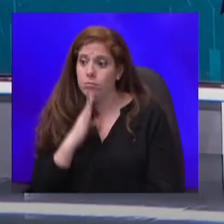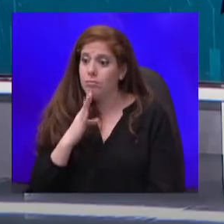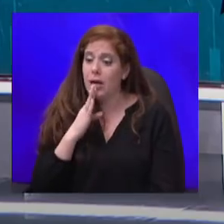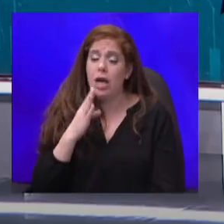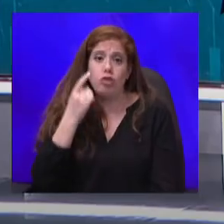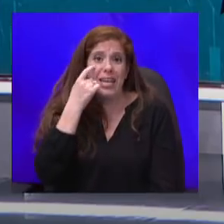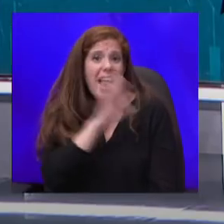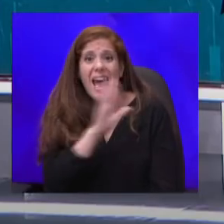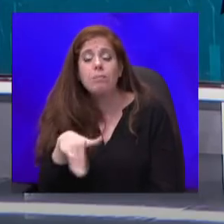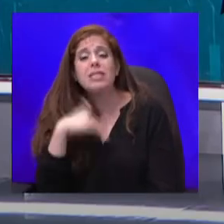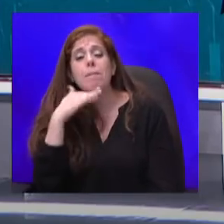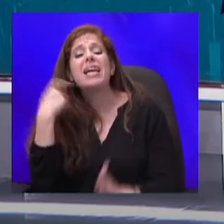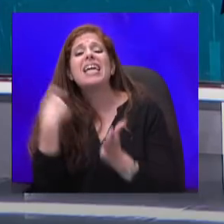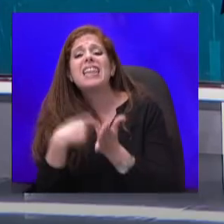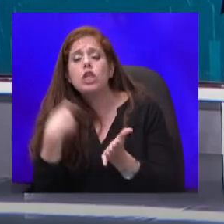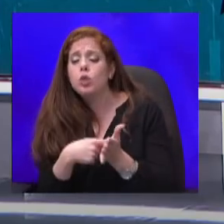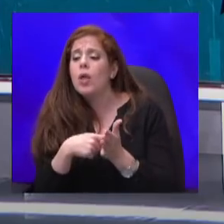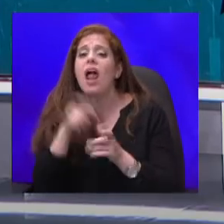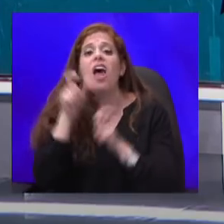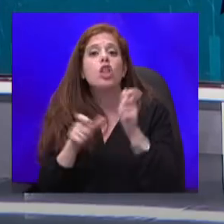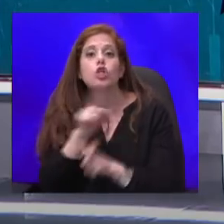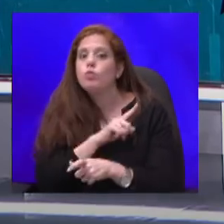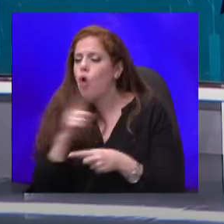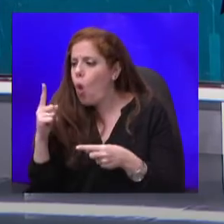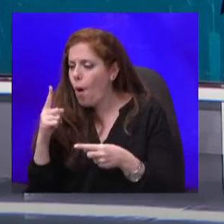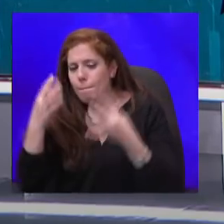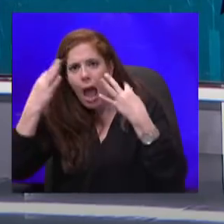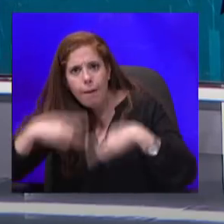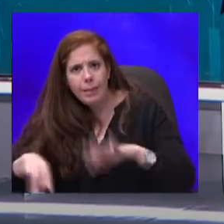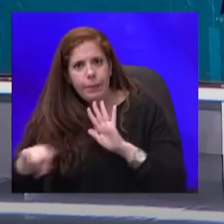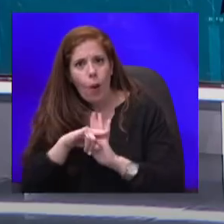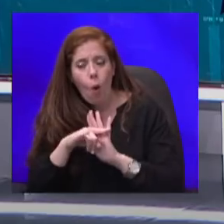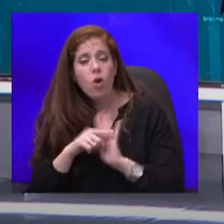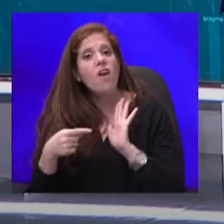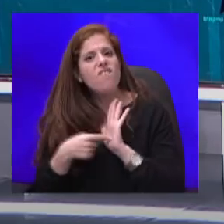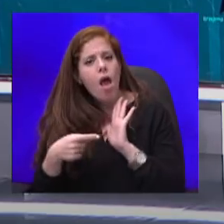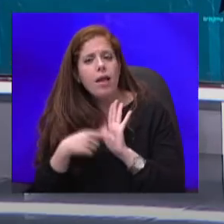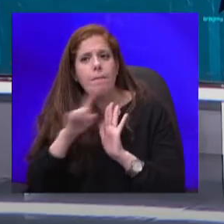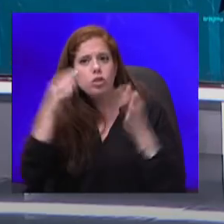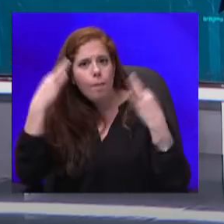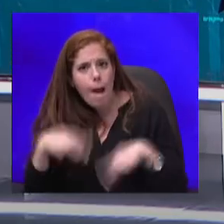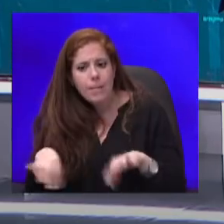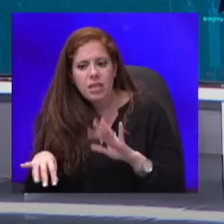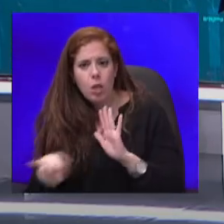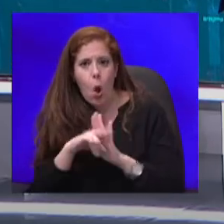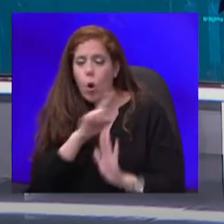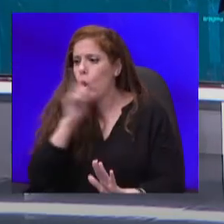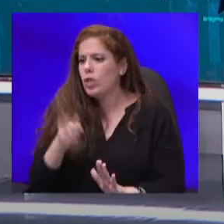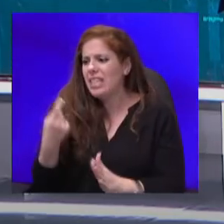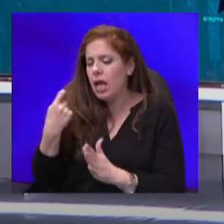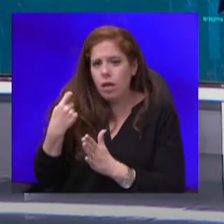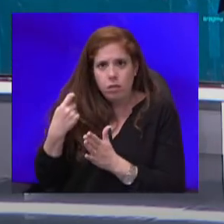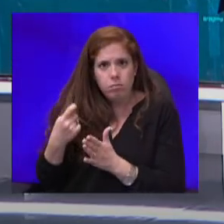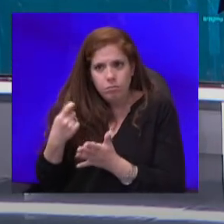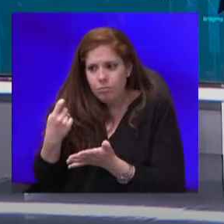נכונים על אנשים שלא מכבדים את החוק, ולכן מי שמכבד את החוק לא צריכים לקנוס אותו, צריכים להודד אותו ולהראות